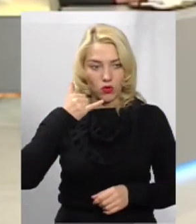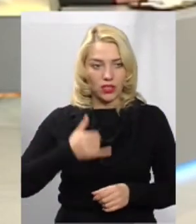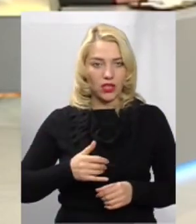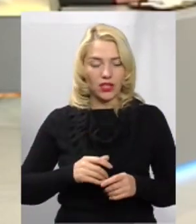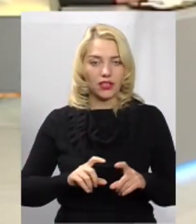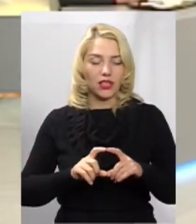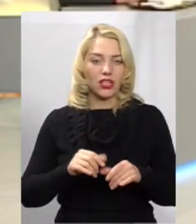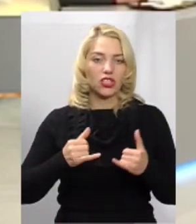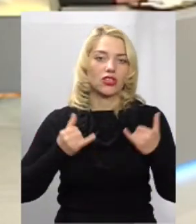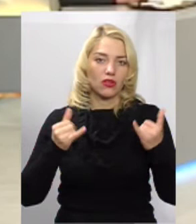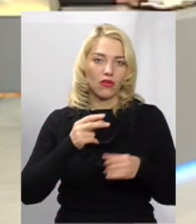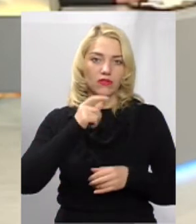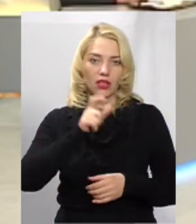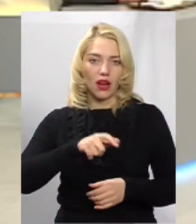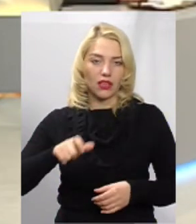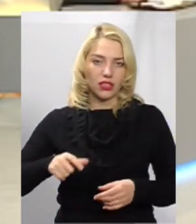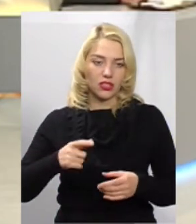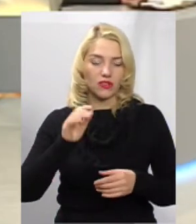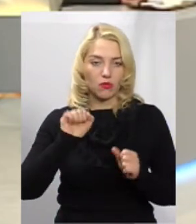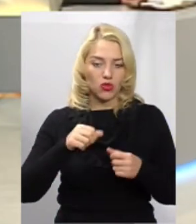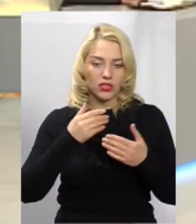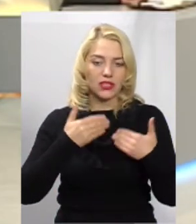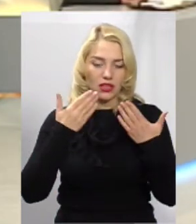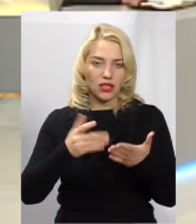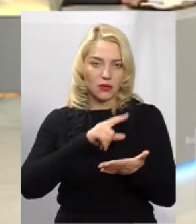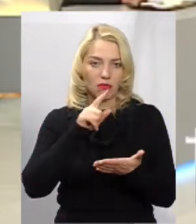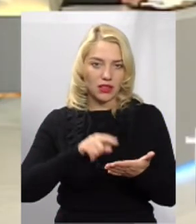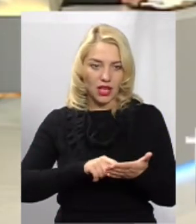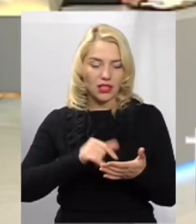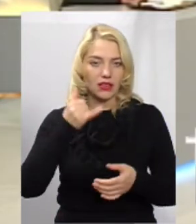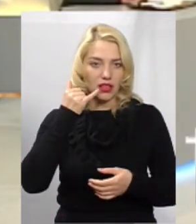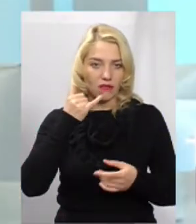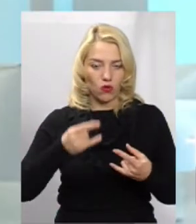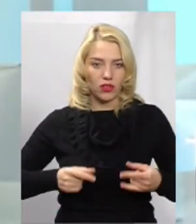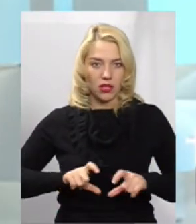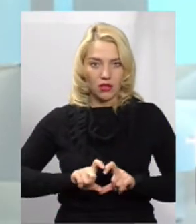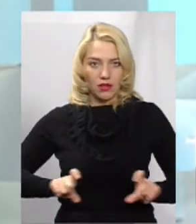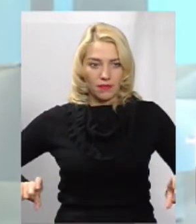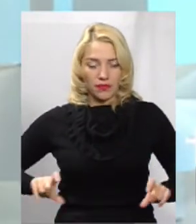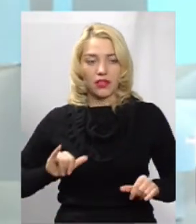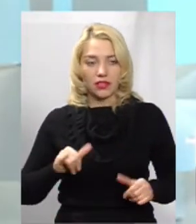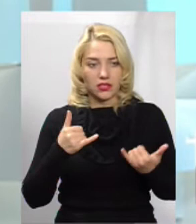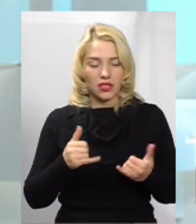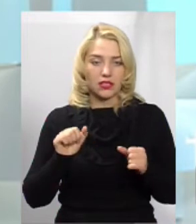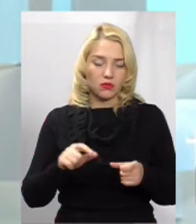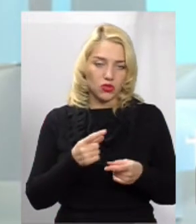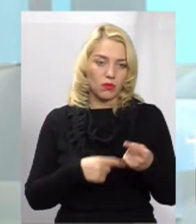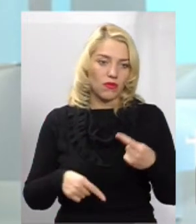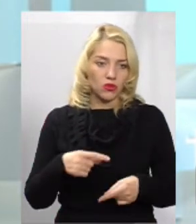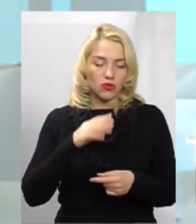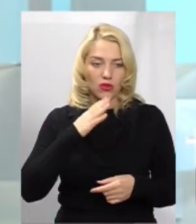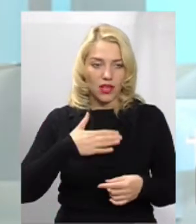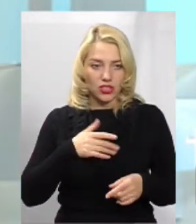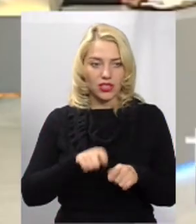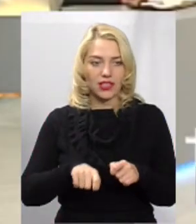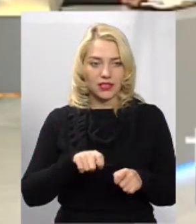Шановні телеглядачі, ви можете поставити свої питання телефоном, номер якого зараз бачите на екранах. А наразі повертаємось до наших